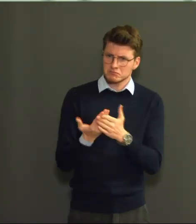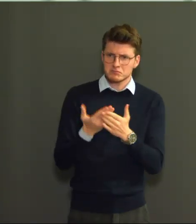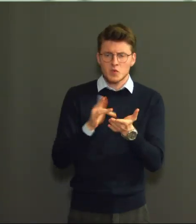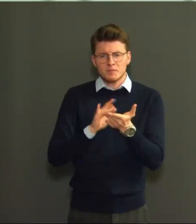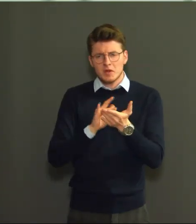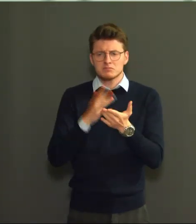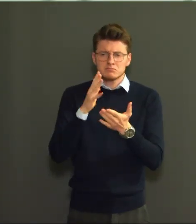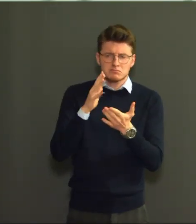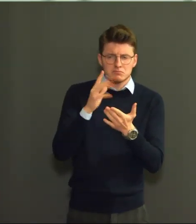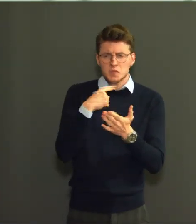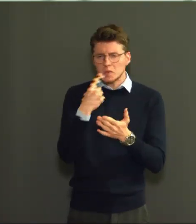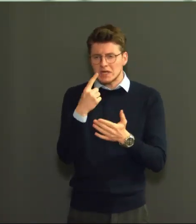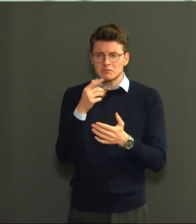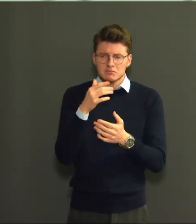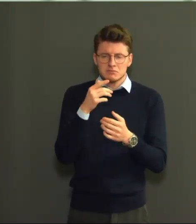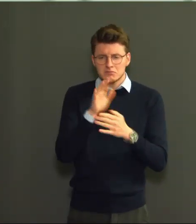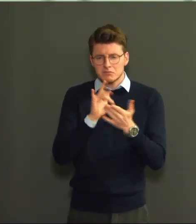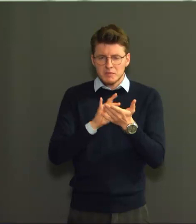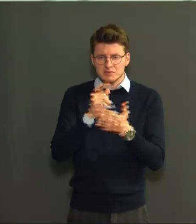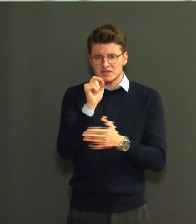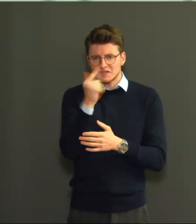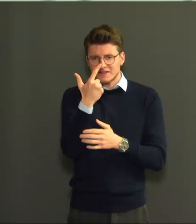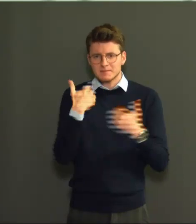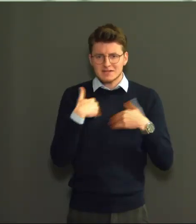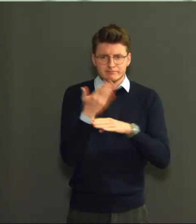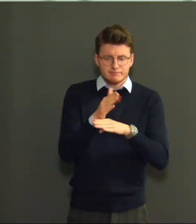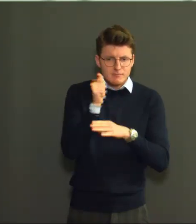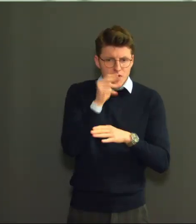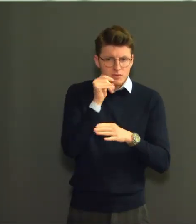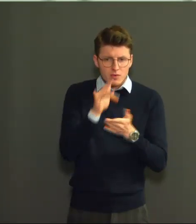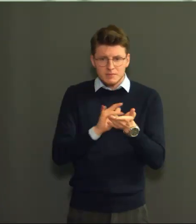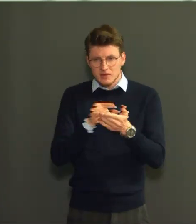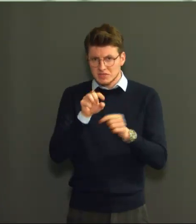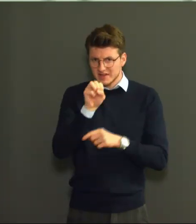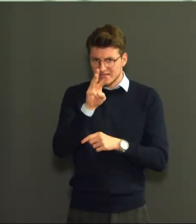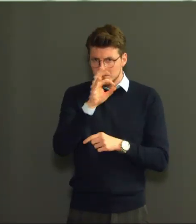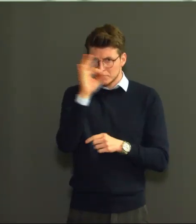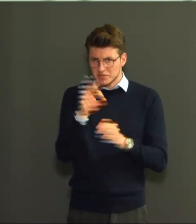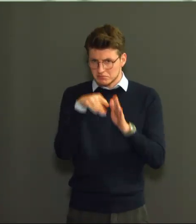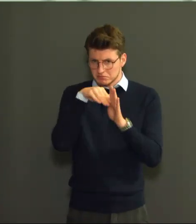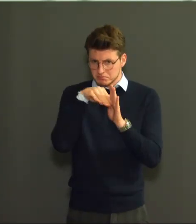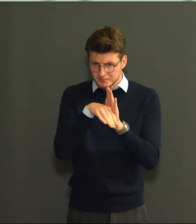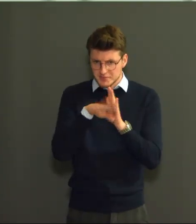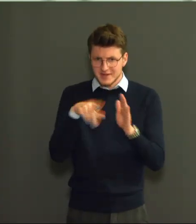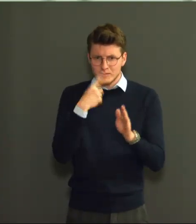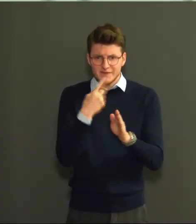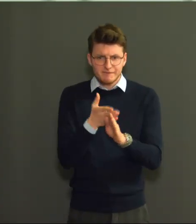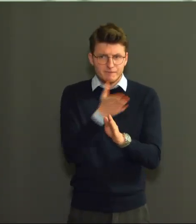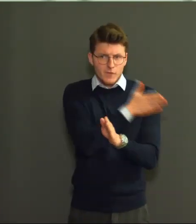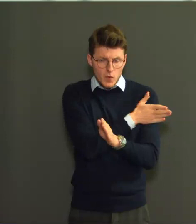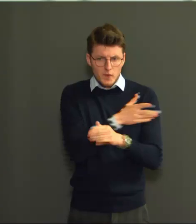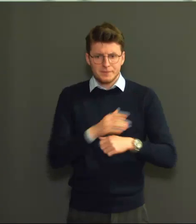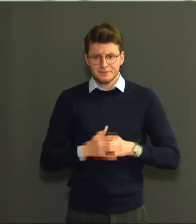overlijdens per dag te betreuren. En dat is 13% lager dan het cijfer van de week ervoor.